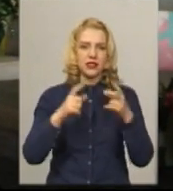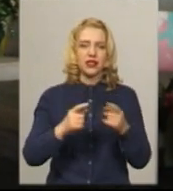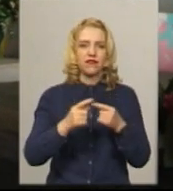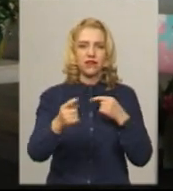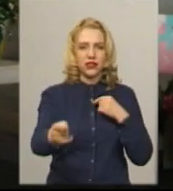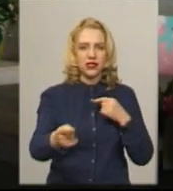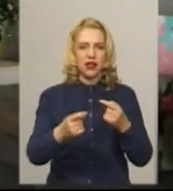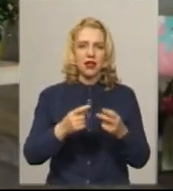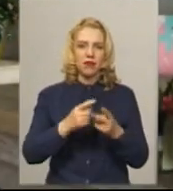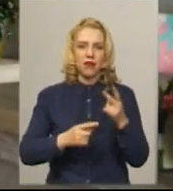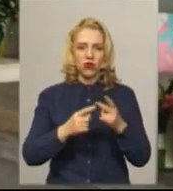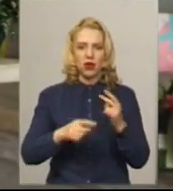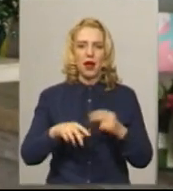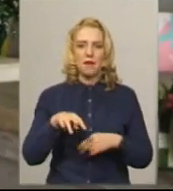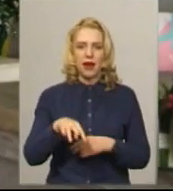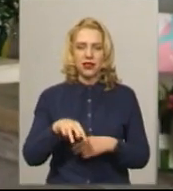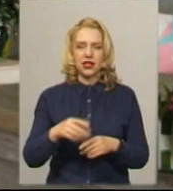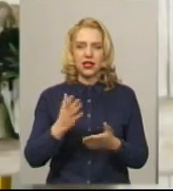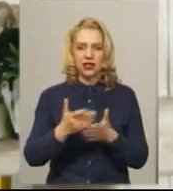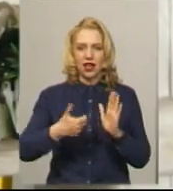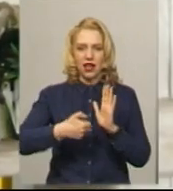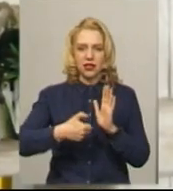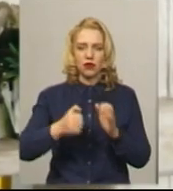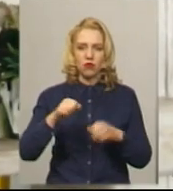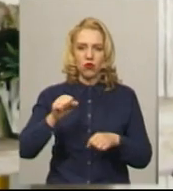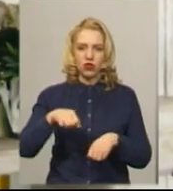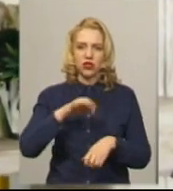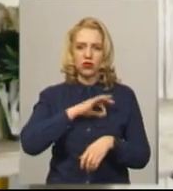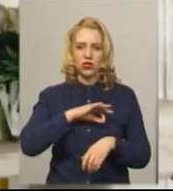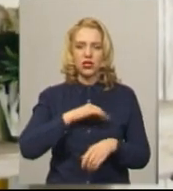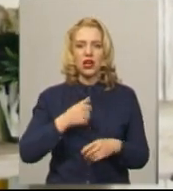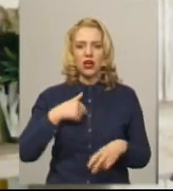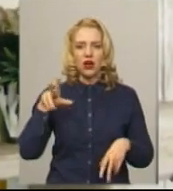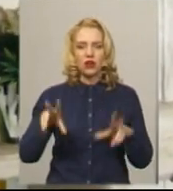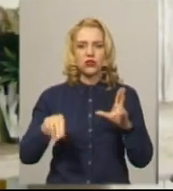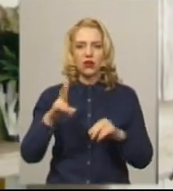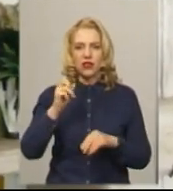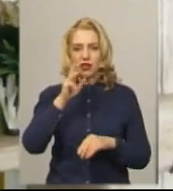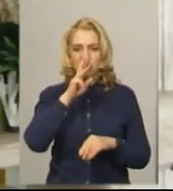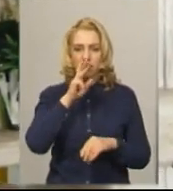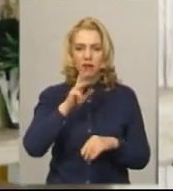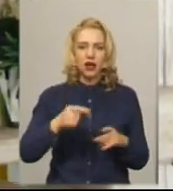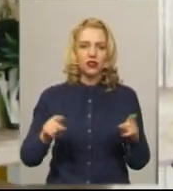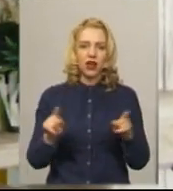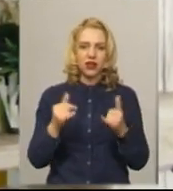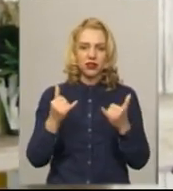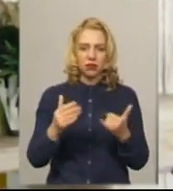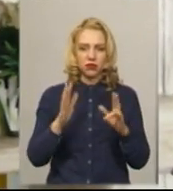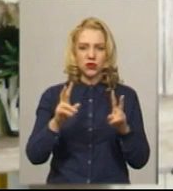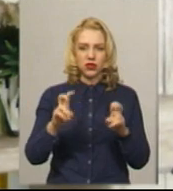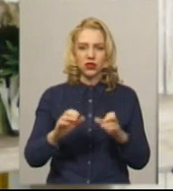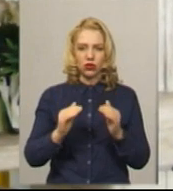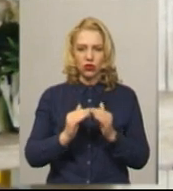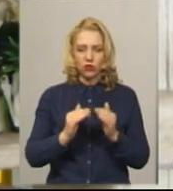антисептик, кожен може скористатись. Чесно, розраховувала на зарплату, тепер можу посадити вдома, але